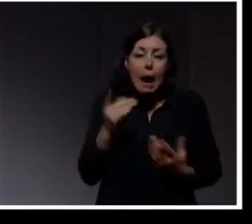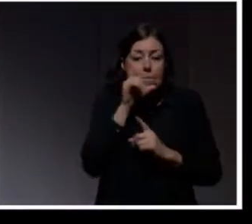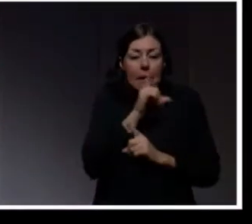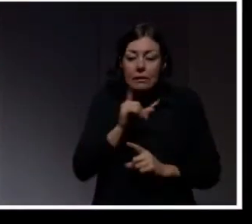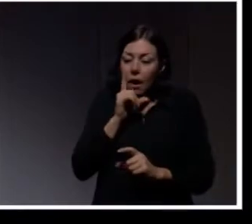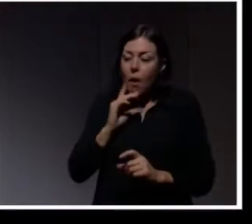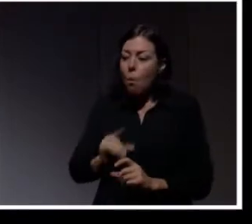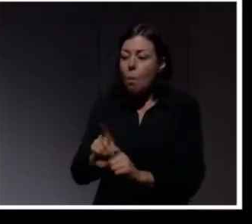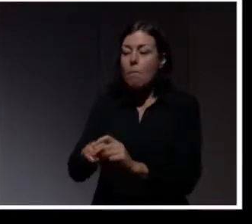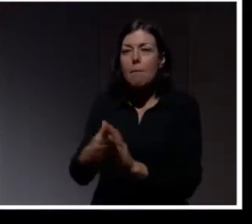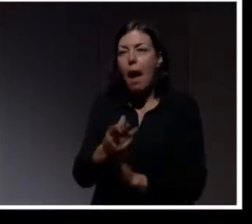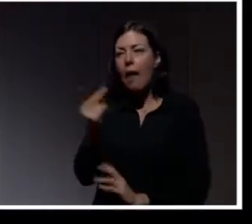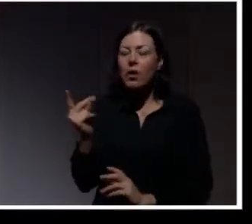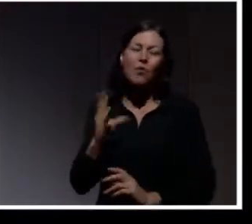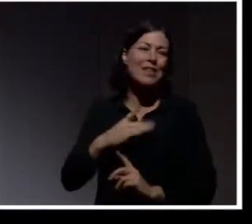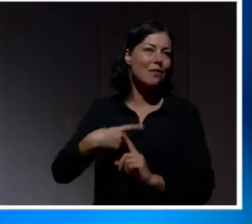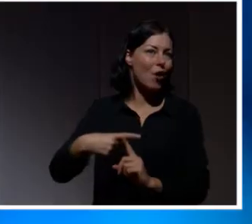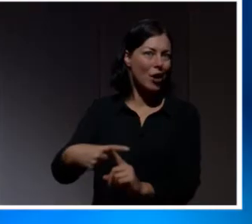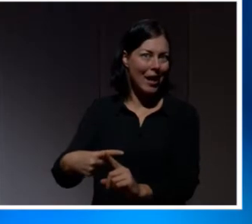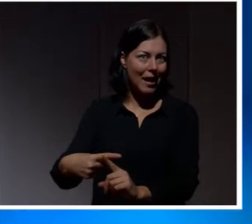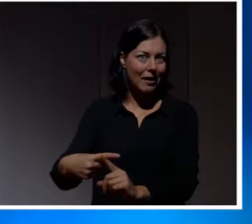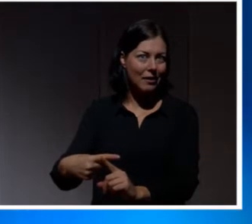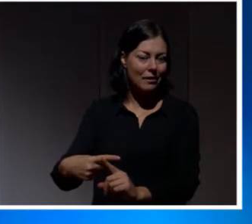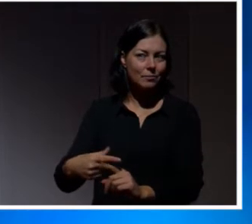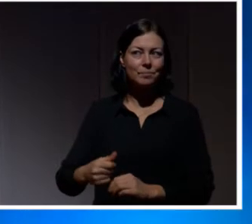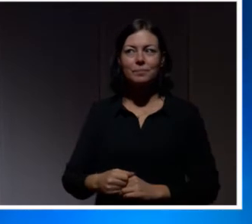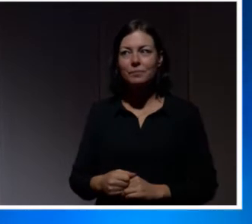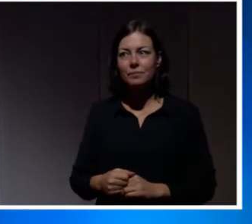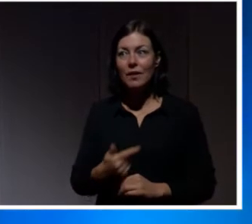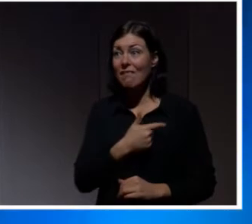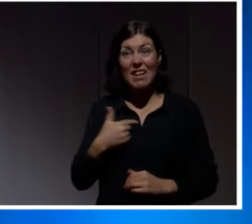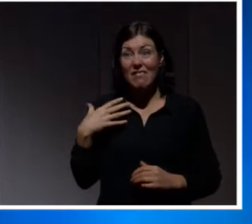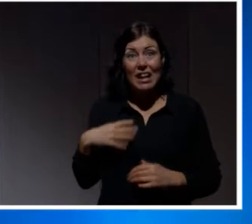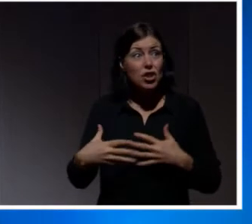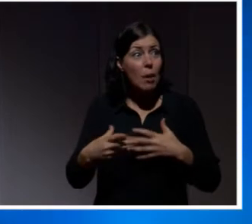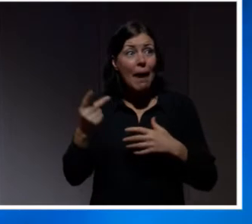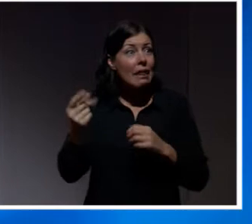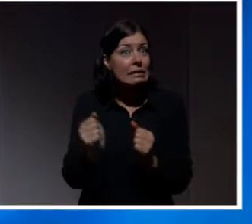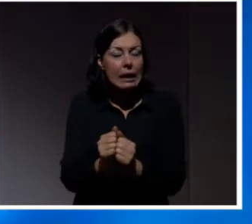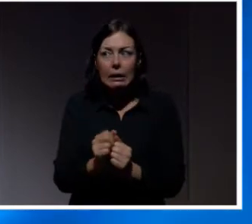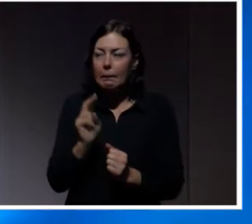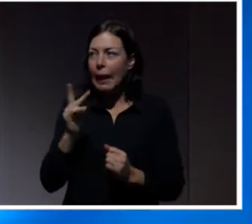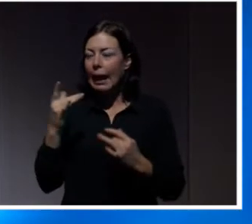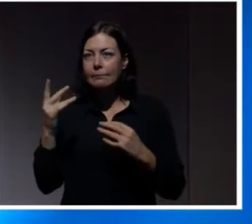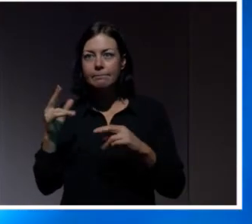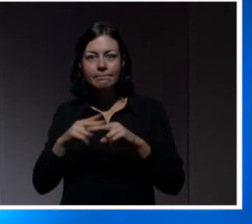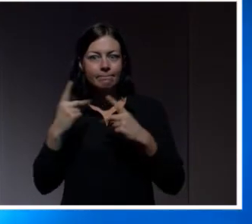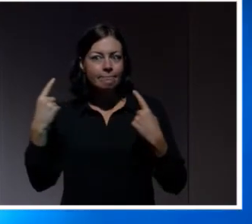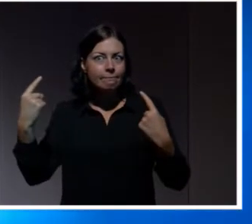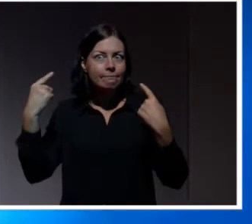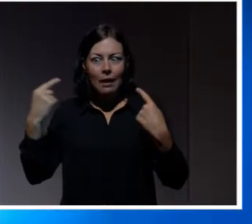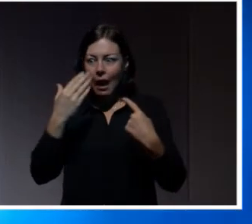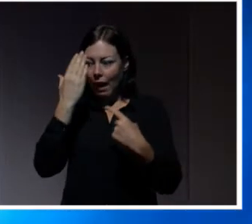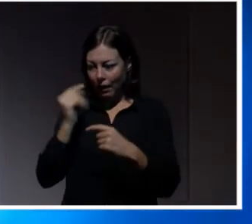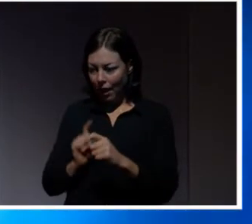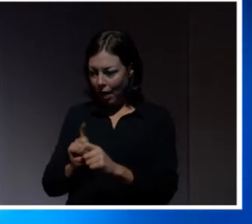jättemånga fördelar. Vi skulle ju inte vilja göra på något annat sätt, eller hur? Det är faktiskt lite magiskt det här, att man kan koppla